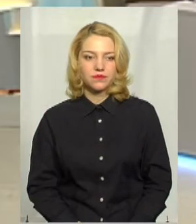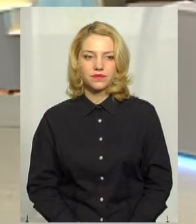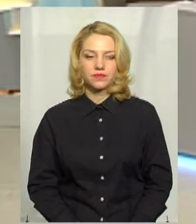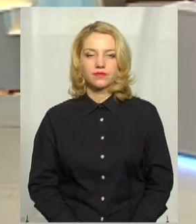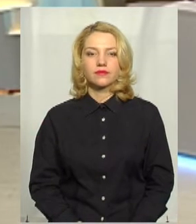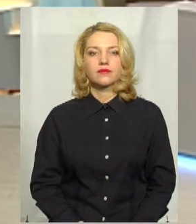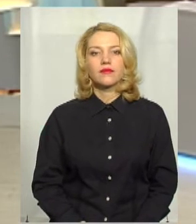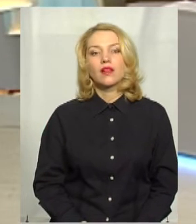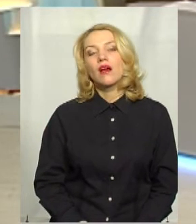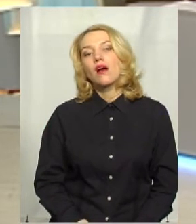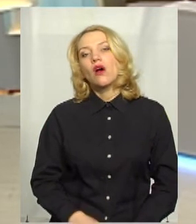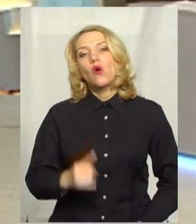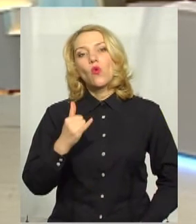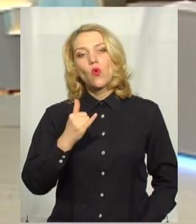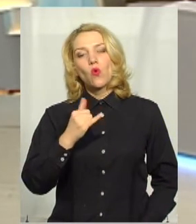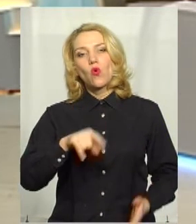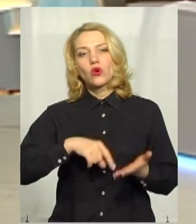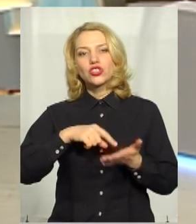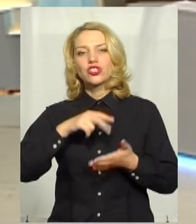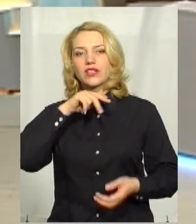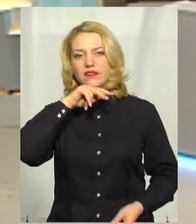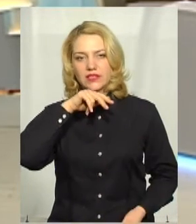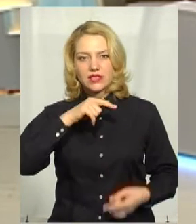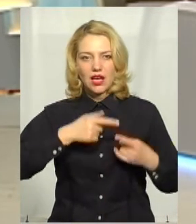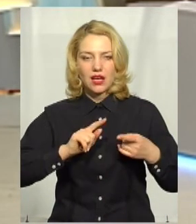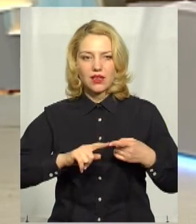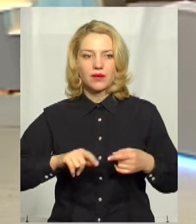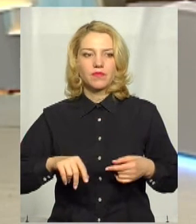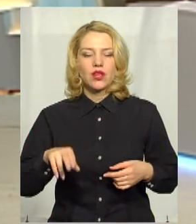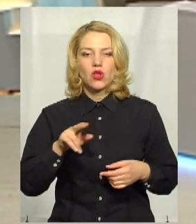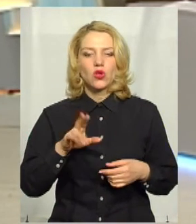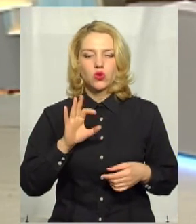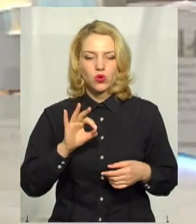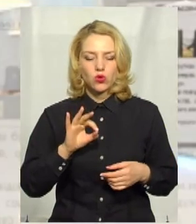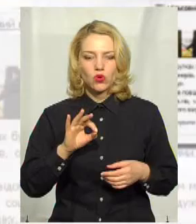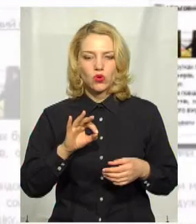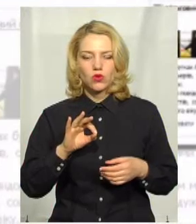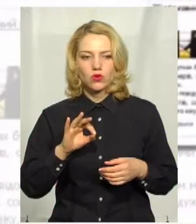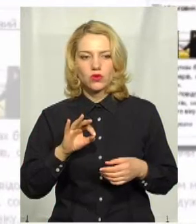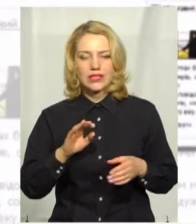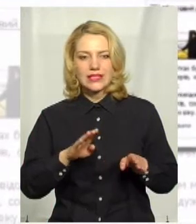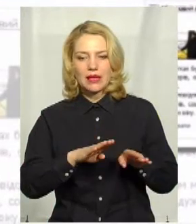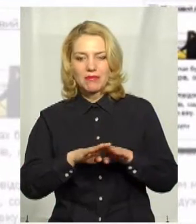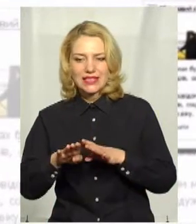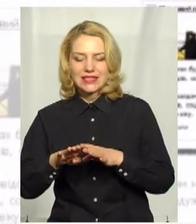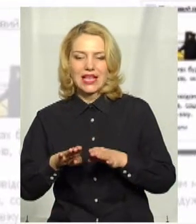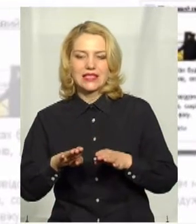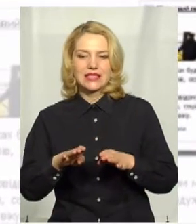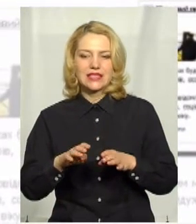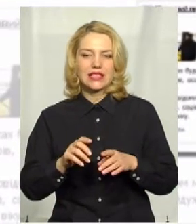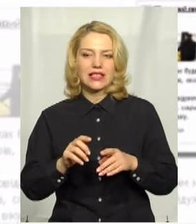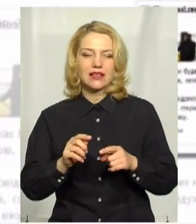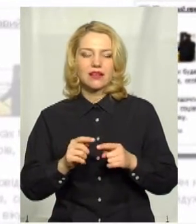У Чернівцях до стабілізації епідемічної ситуації призупинено надання